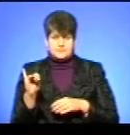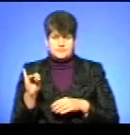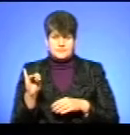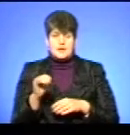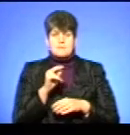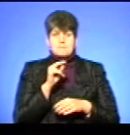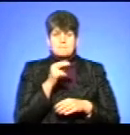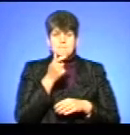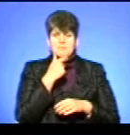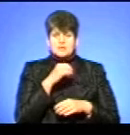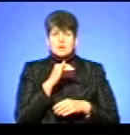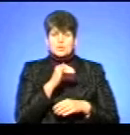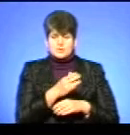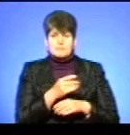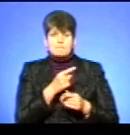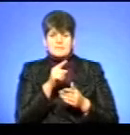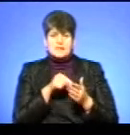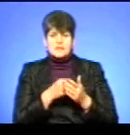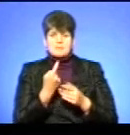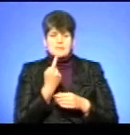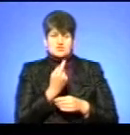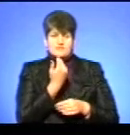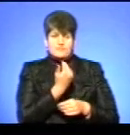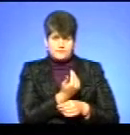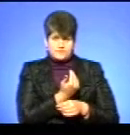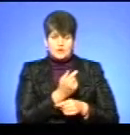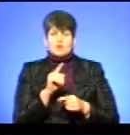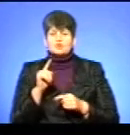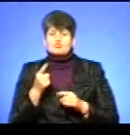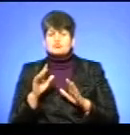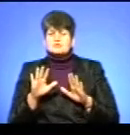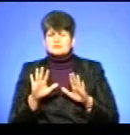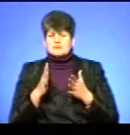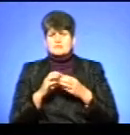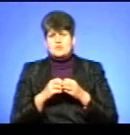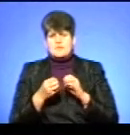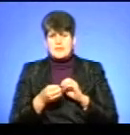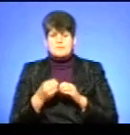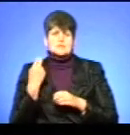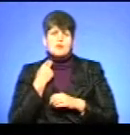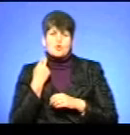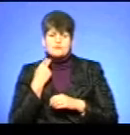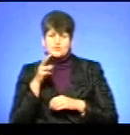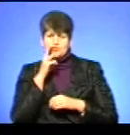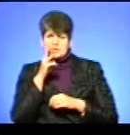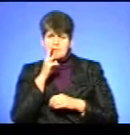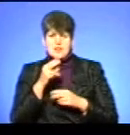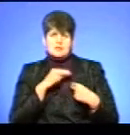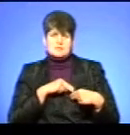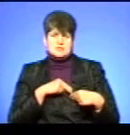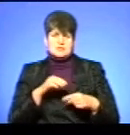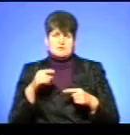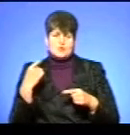Юрію, перше запитання хочу поставити вам. Скажіть, будь ласка, чому склалася проблема із заборгованістю зарплат працівникам